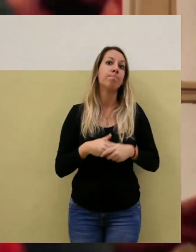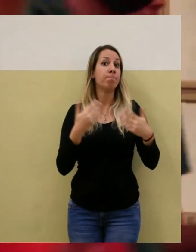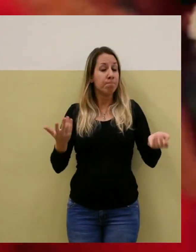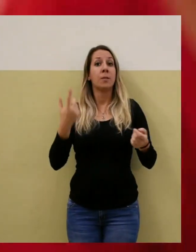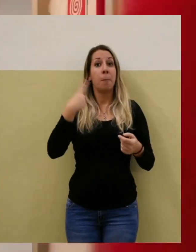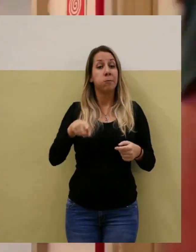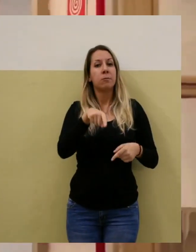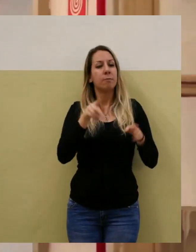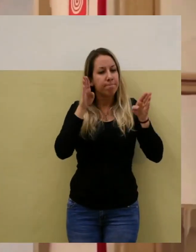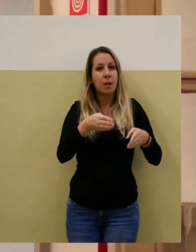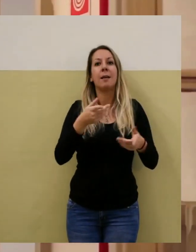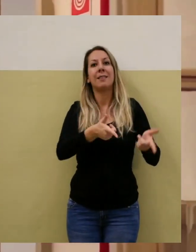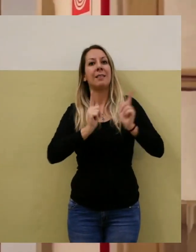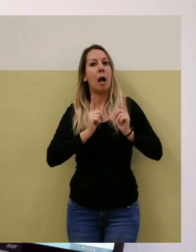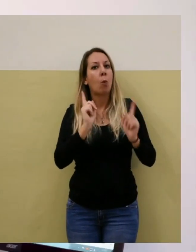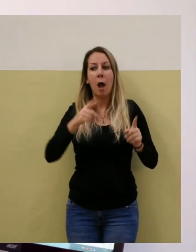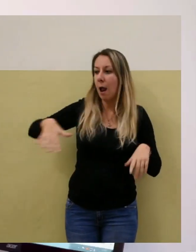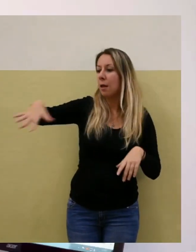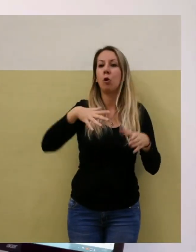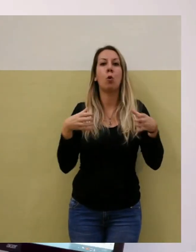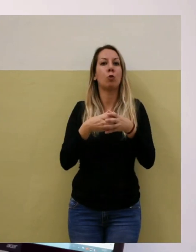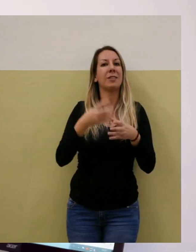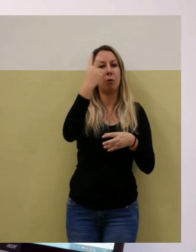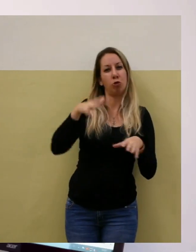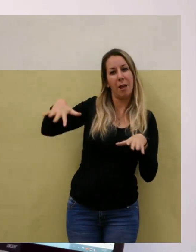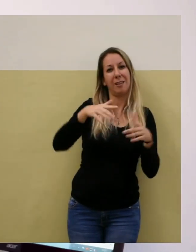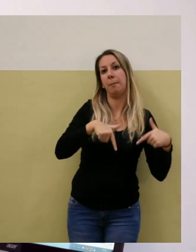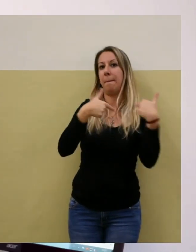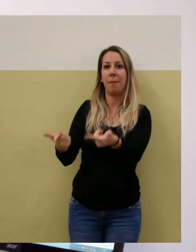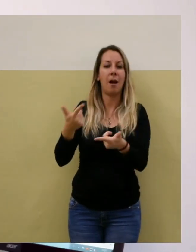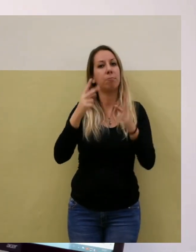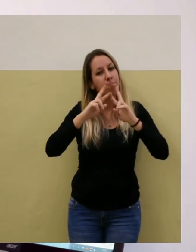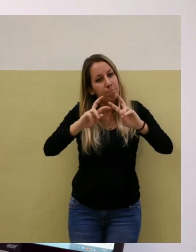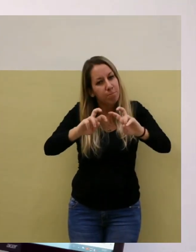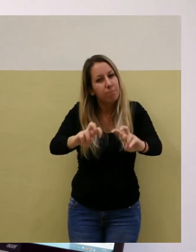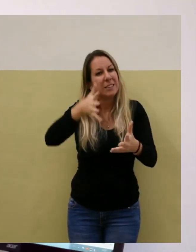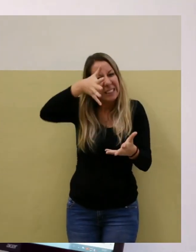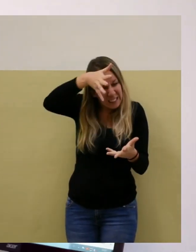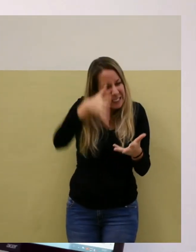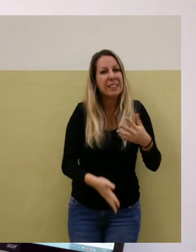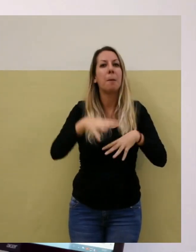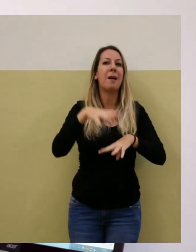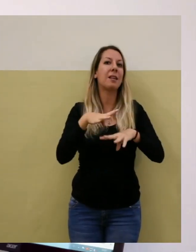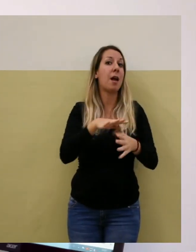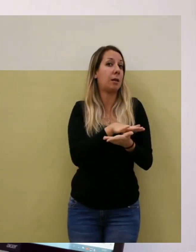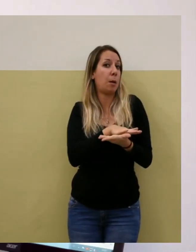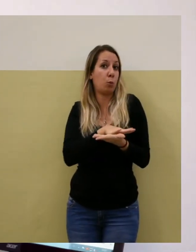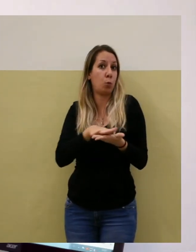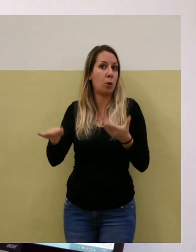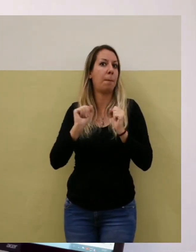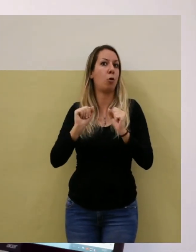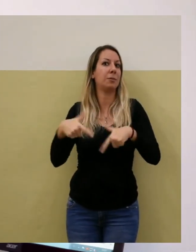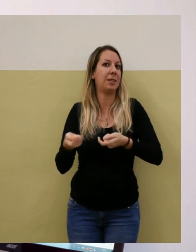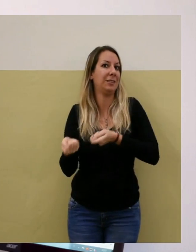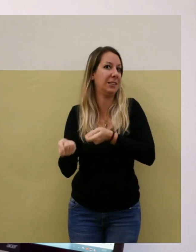persone con disabilità visiva Da un lato ha motivato la nostra ricerca anche in settori di matematica pura